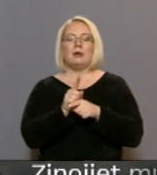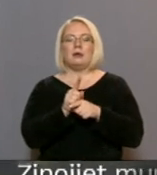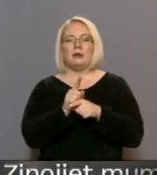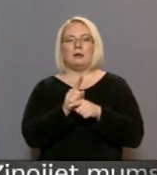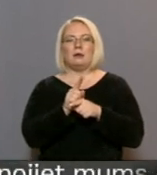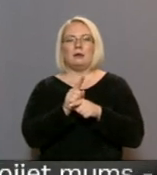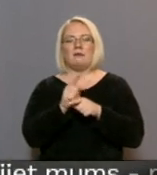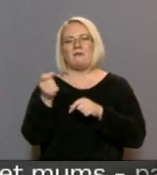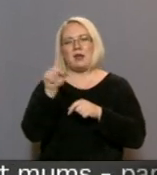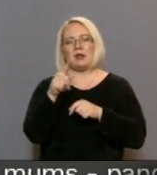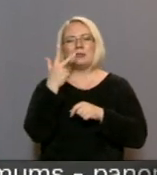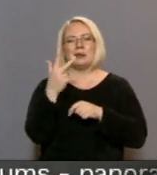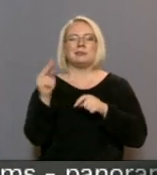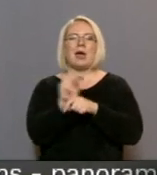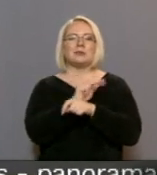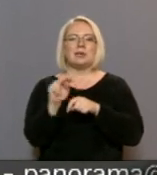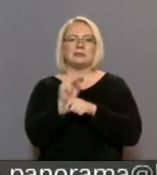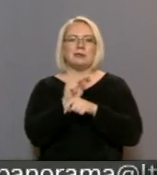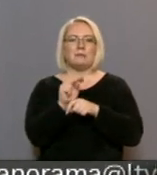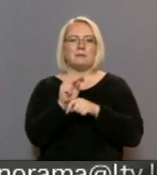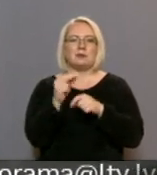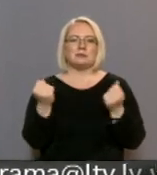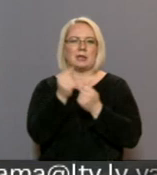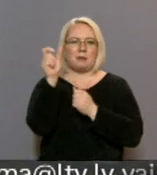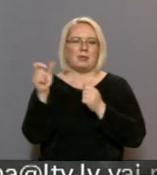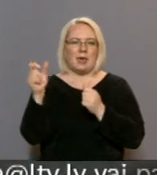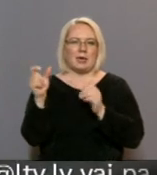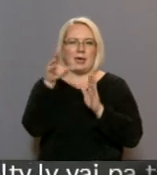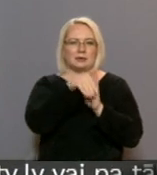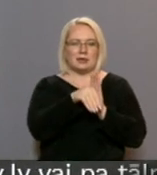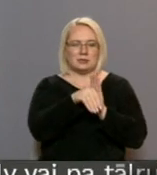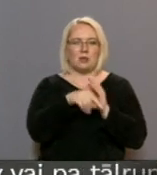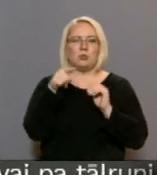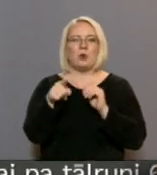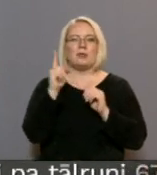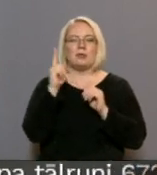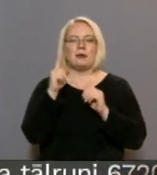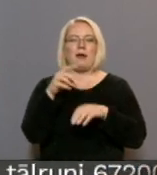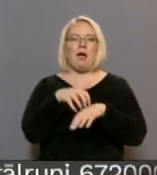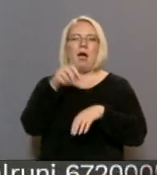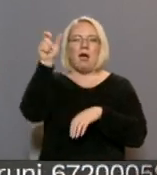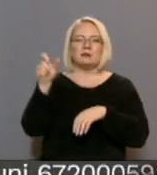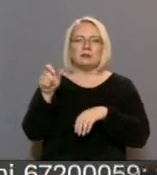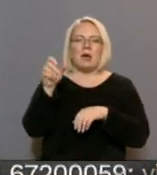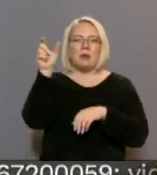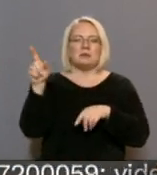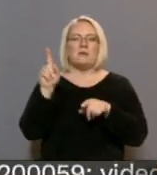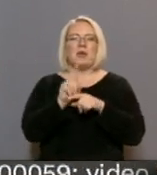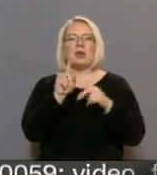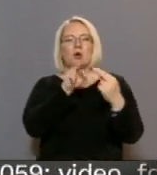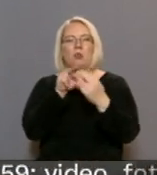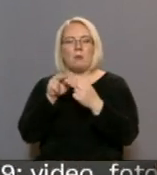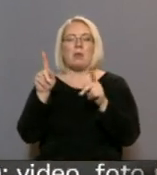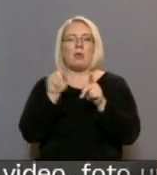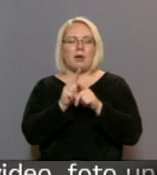trīs ārstniecības personas tiek iesaiznīts. Analīzes var nodot ne tikai ārsta pacienti vai tie, kuri bijuši viņa kontaktpersonas,